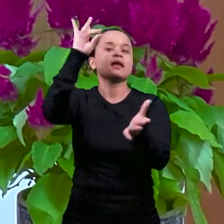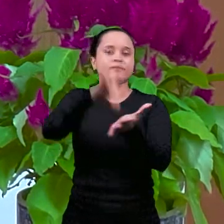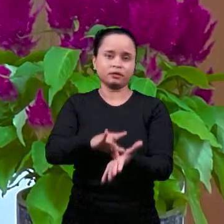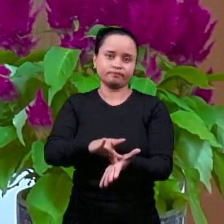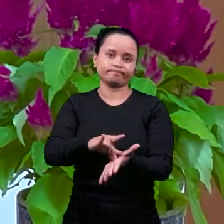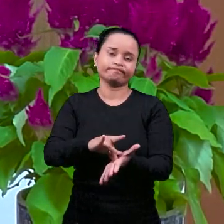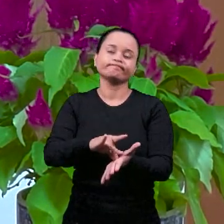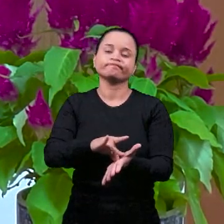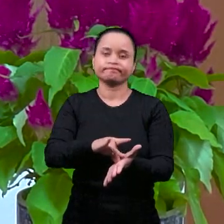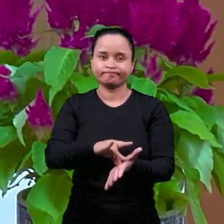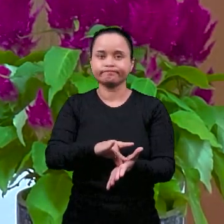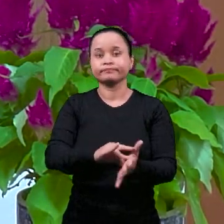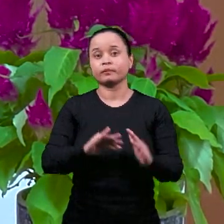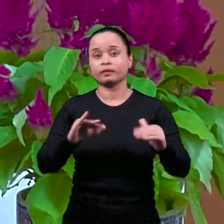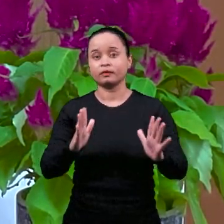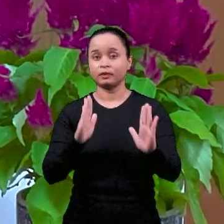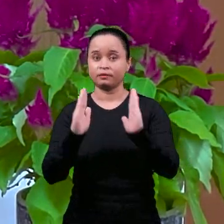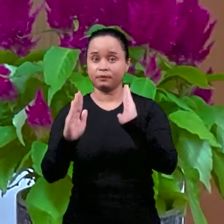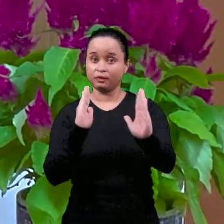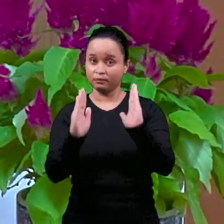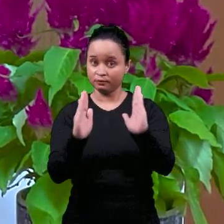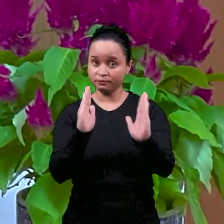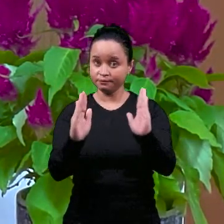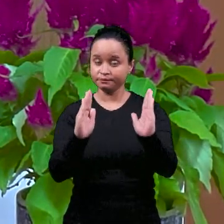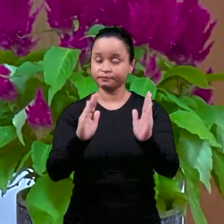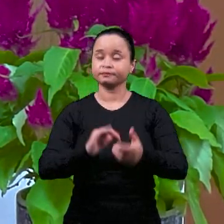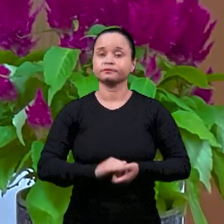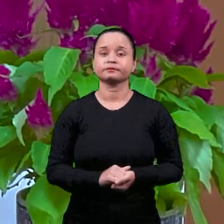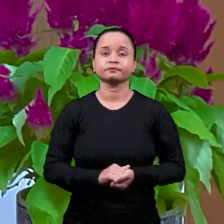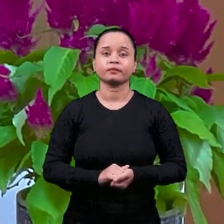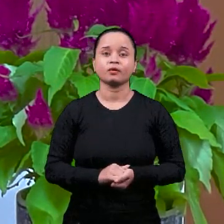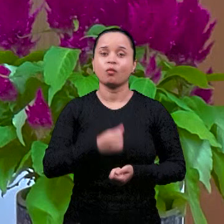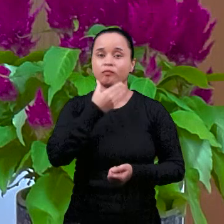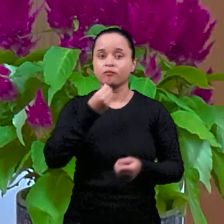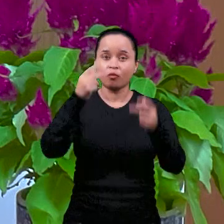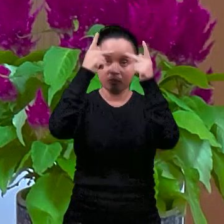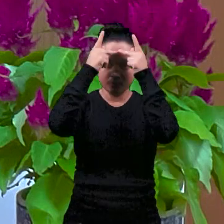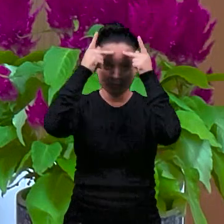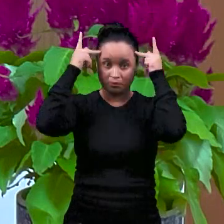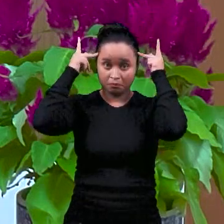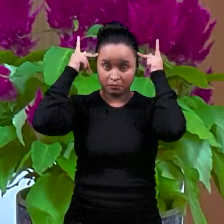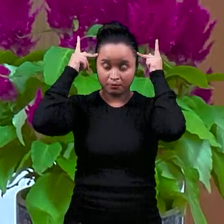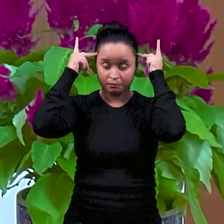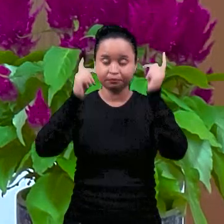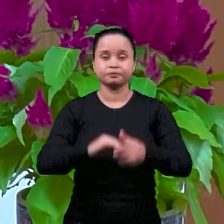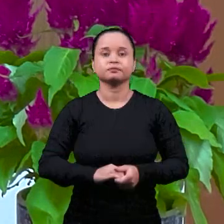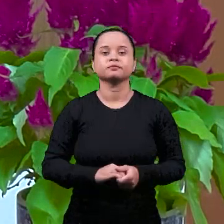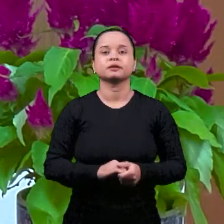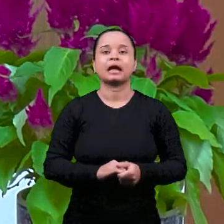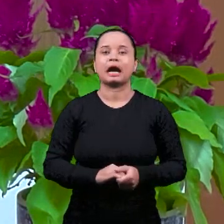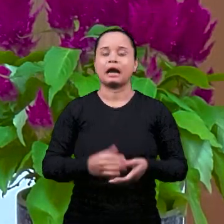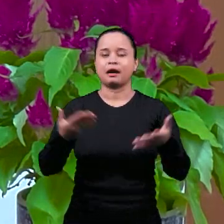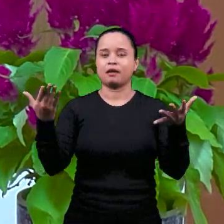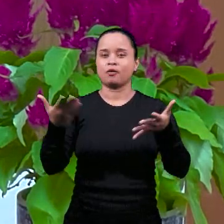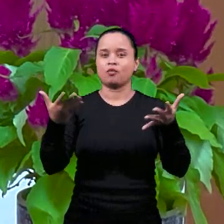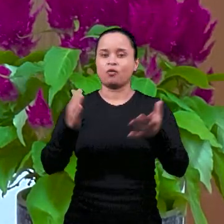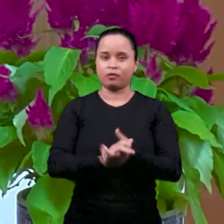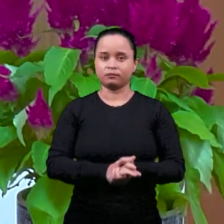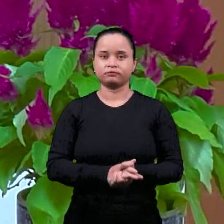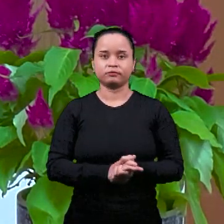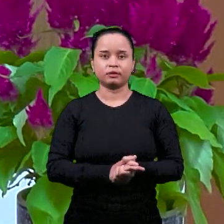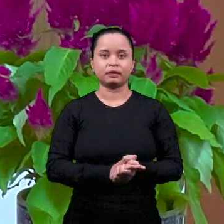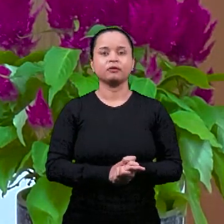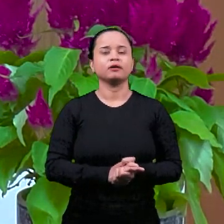настоящую истину. Но в тот момент Пилат уже, он